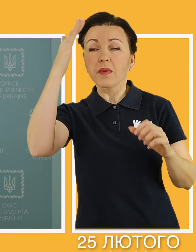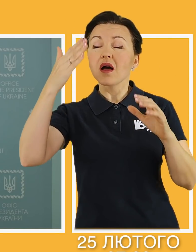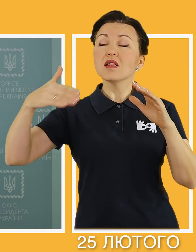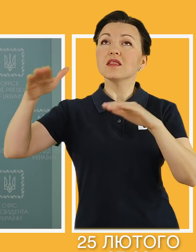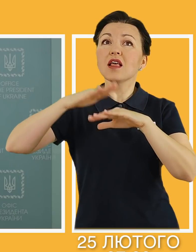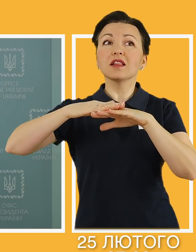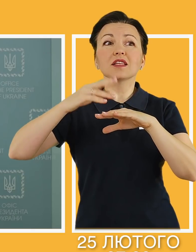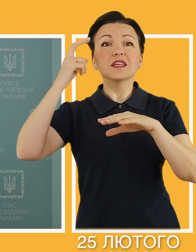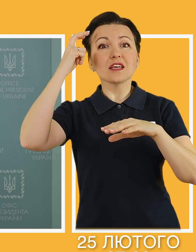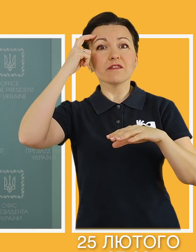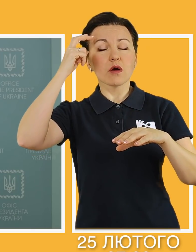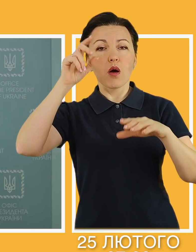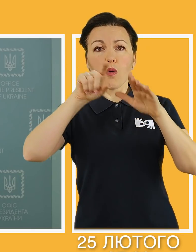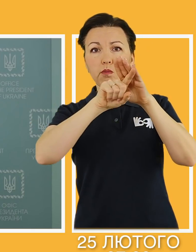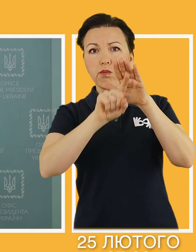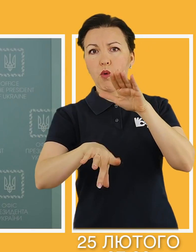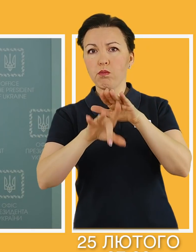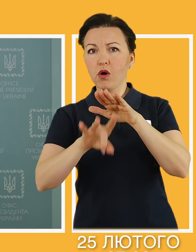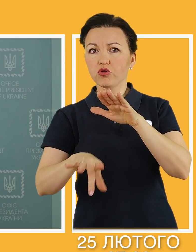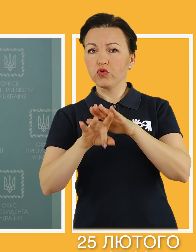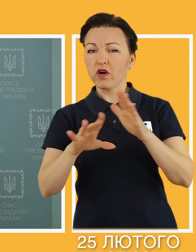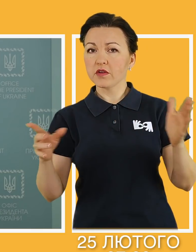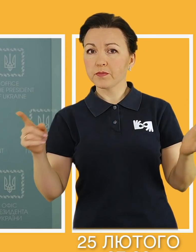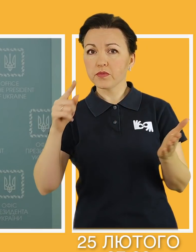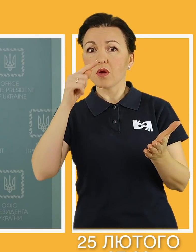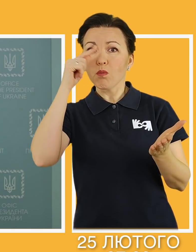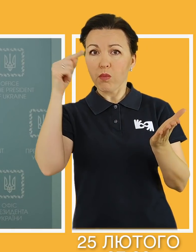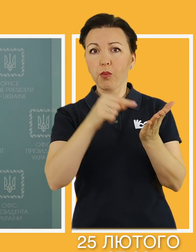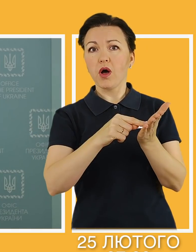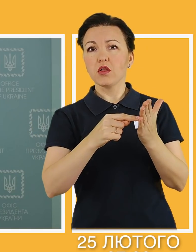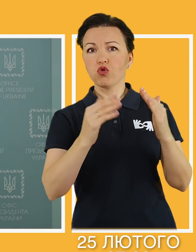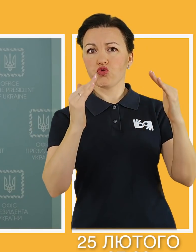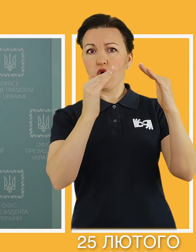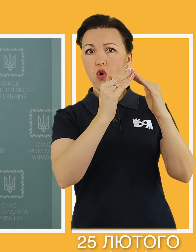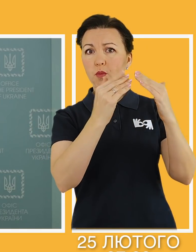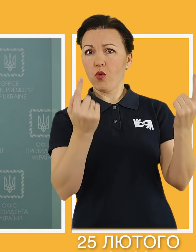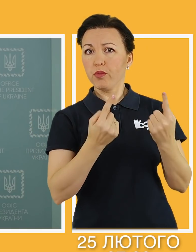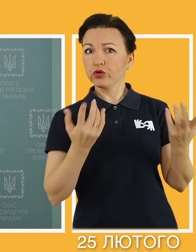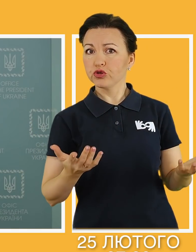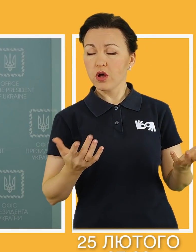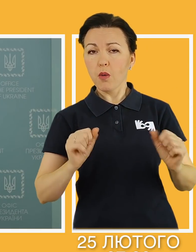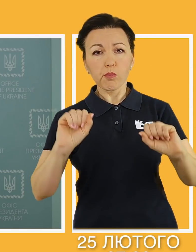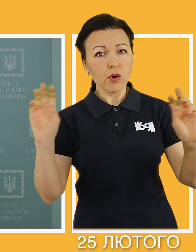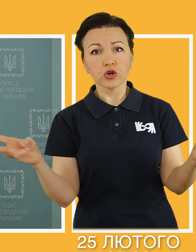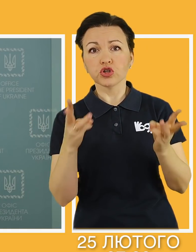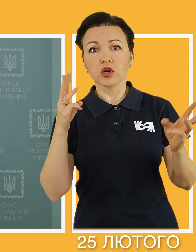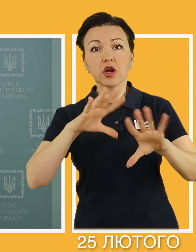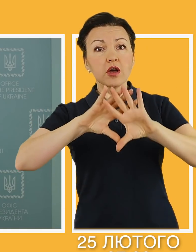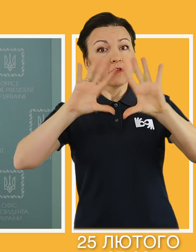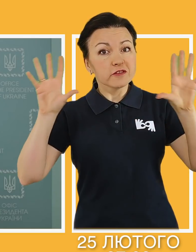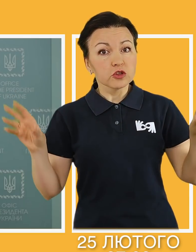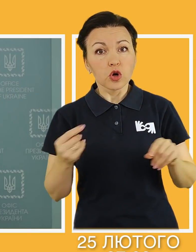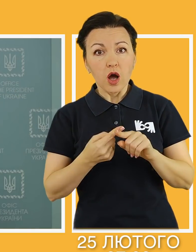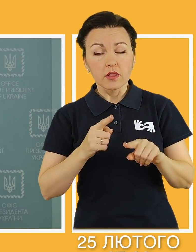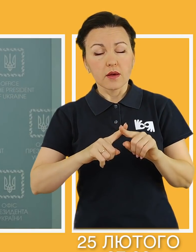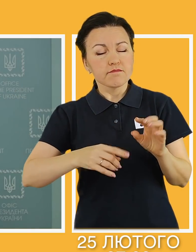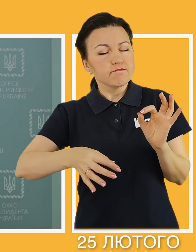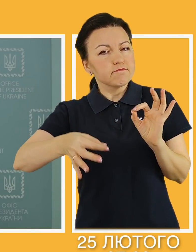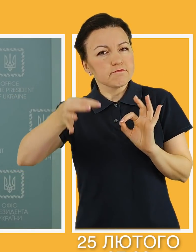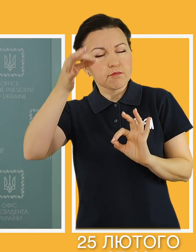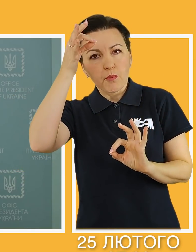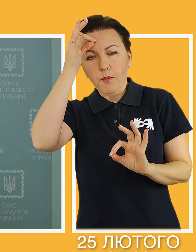над Києвом. Бомбардування, влучення у житловий будинок, пожежа. Все це